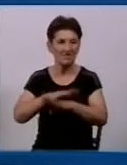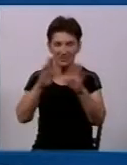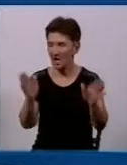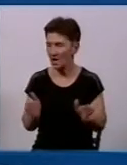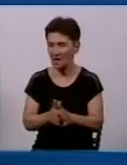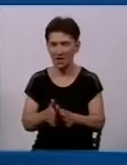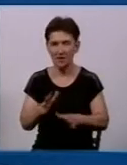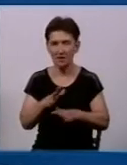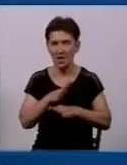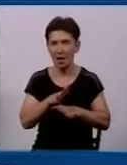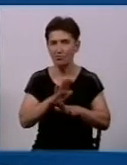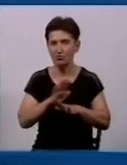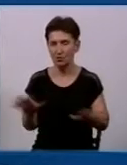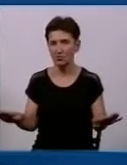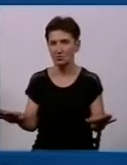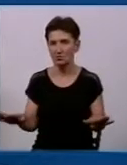до цього часу.